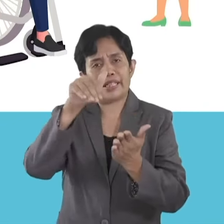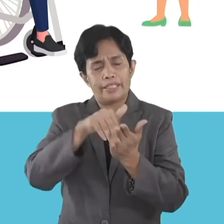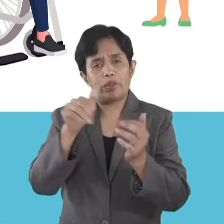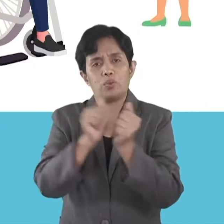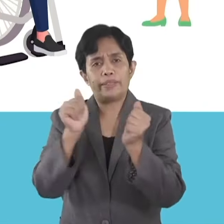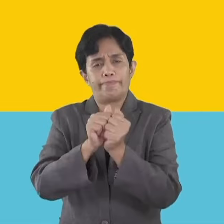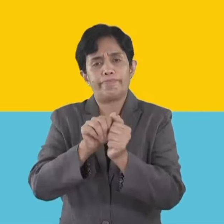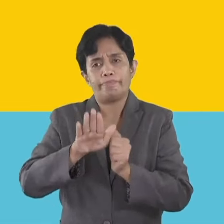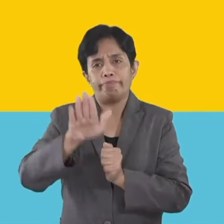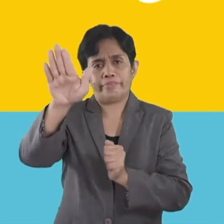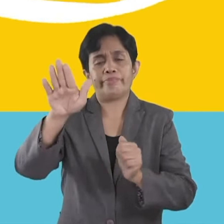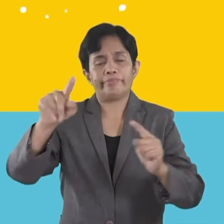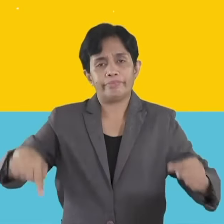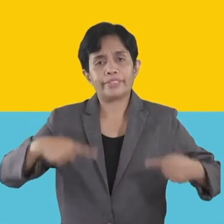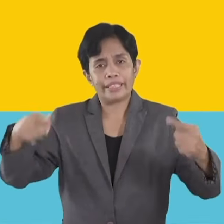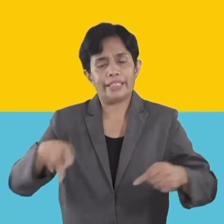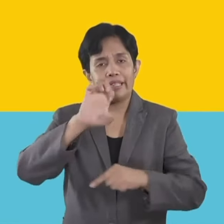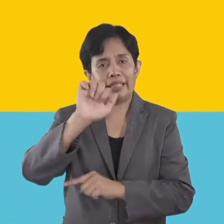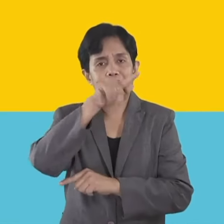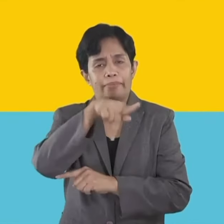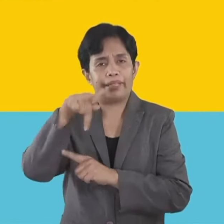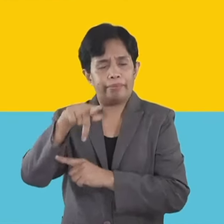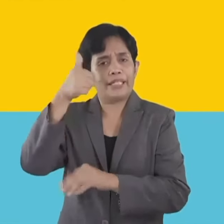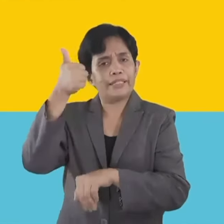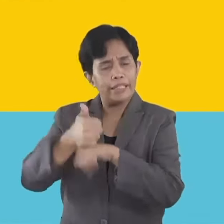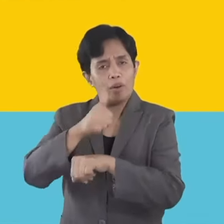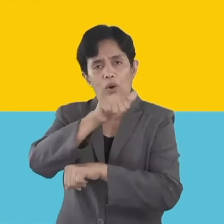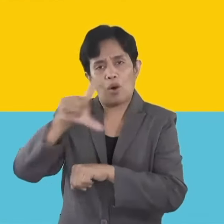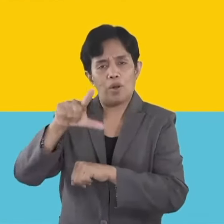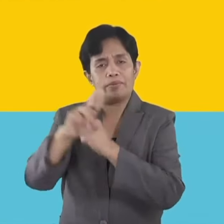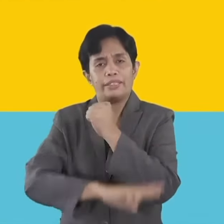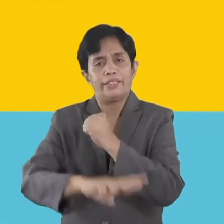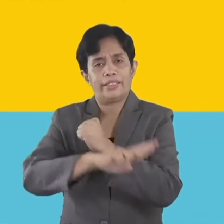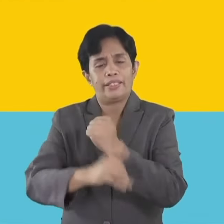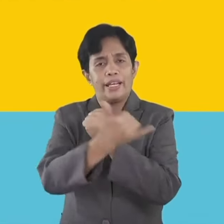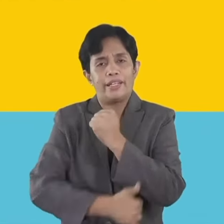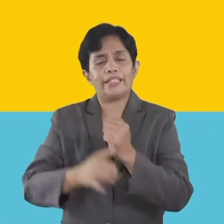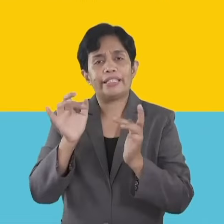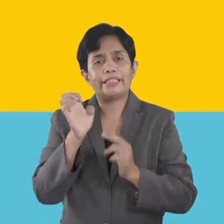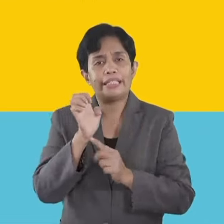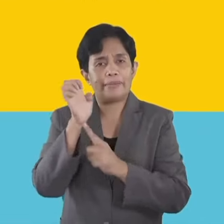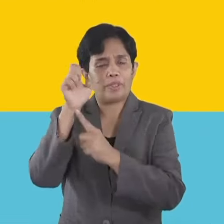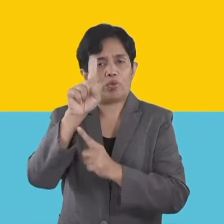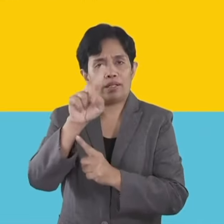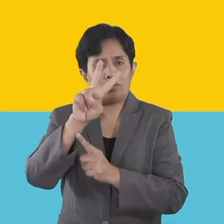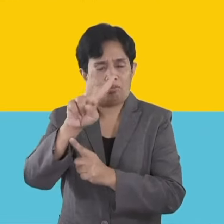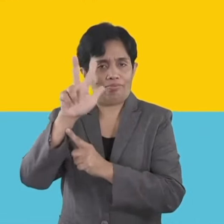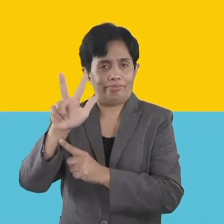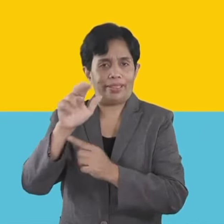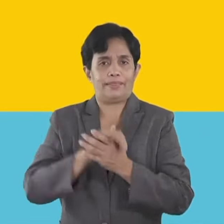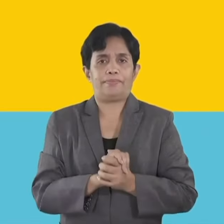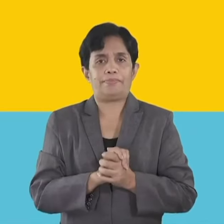Ipahimutang ang mga EAPPs sa tanang rayon sa Nasod, gawa sa Regions 1, 2, 3.